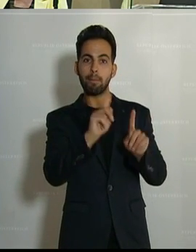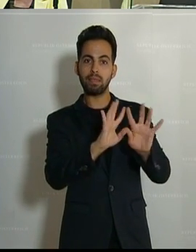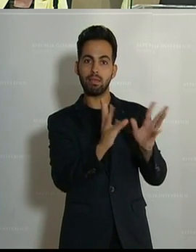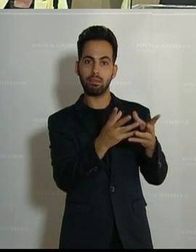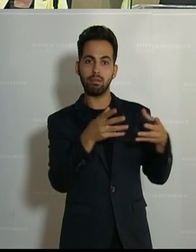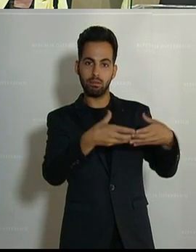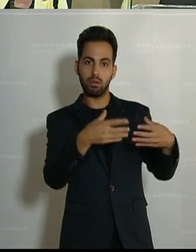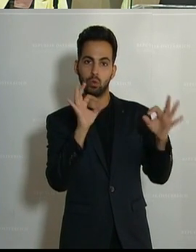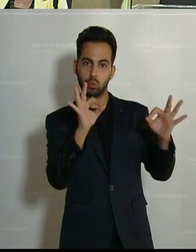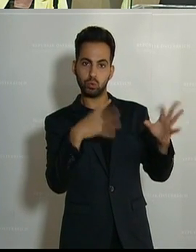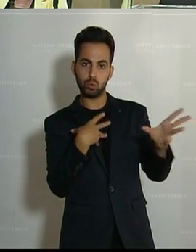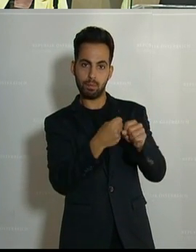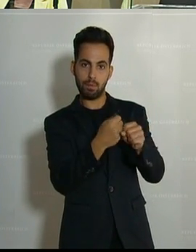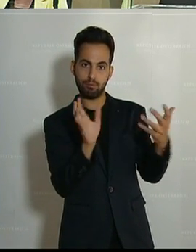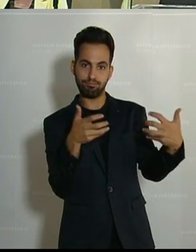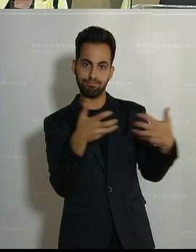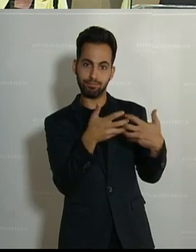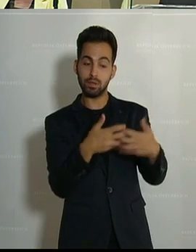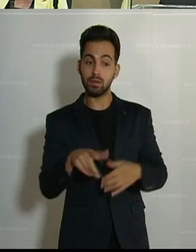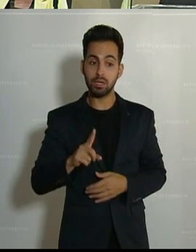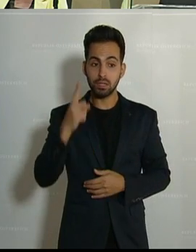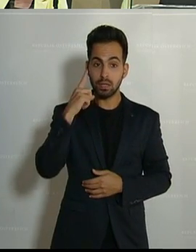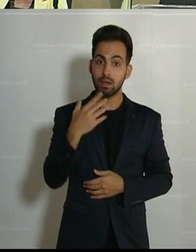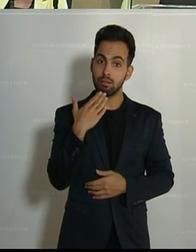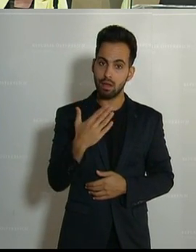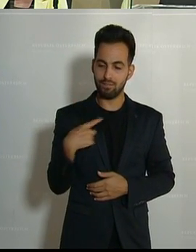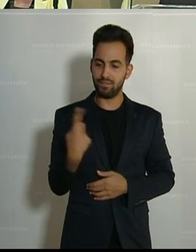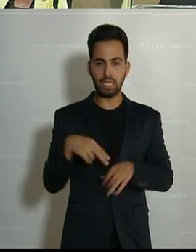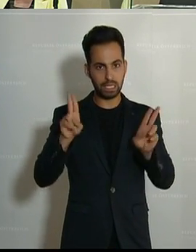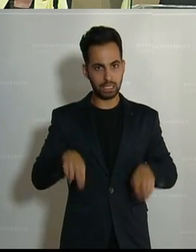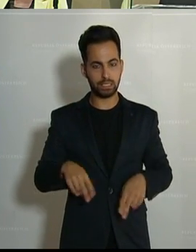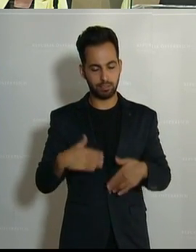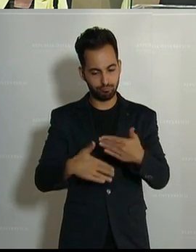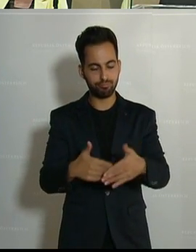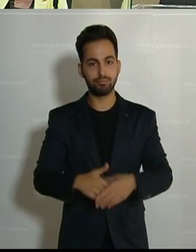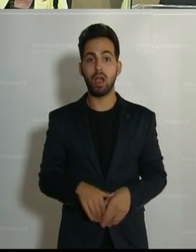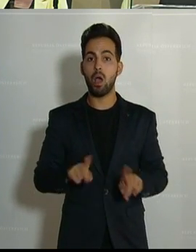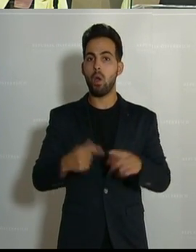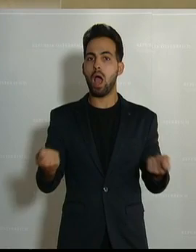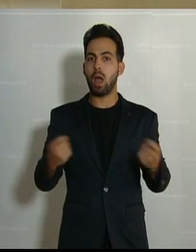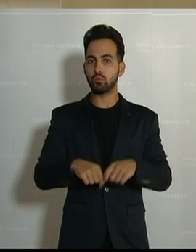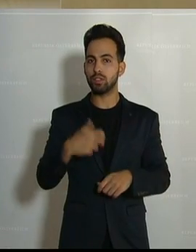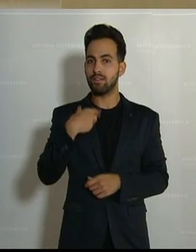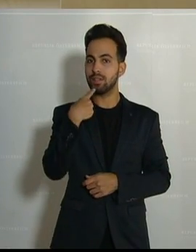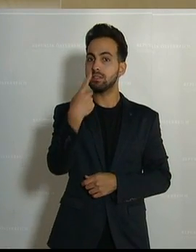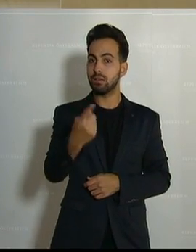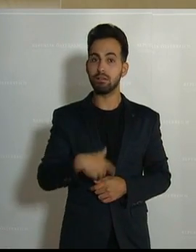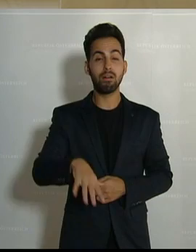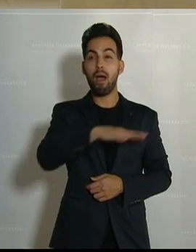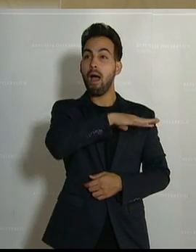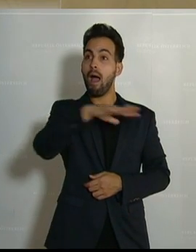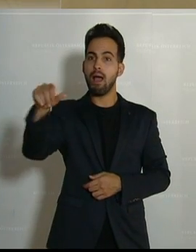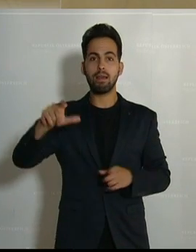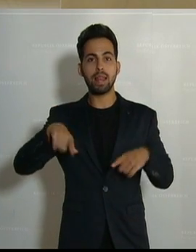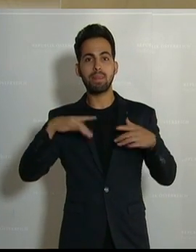Ich glaube, dass wir hier richtig und richtig sind. Abschließend möchte ich sagen, es sind alle Existenzen